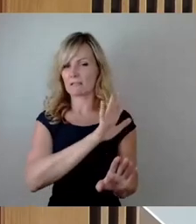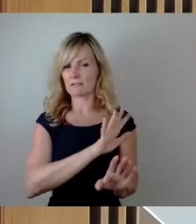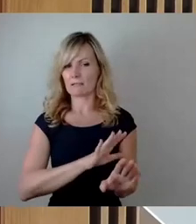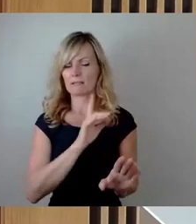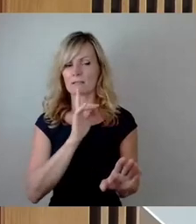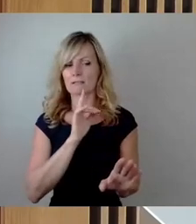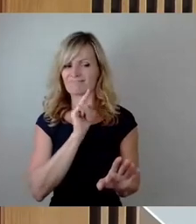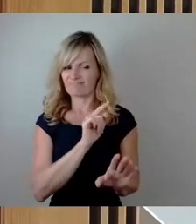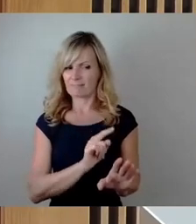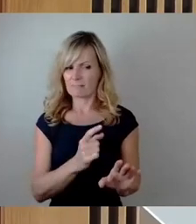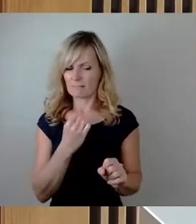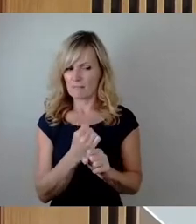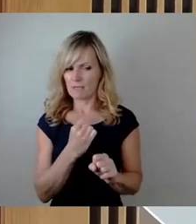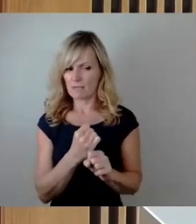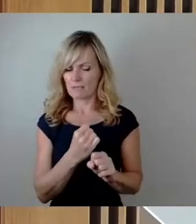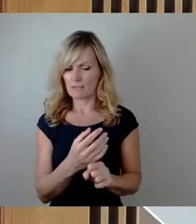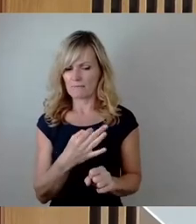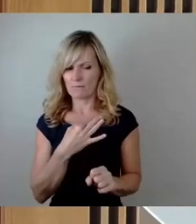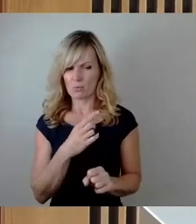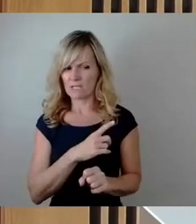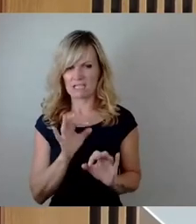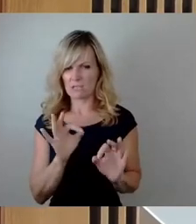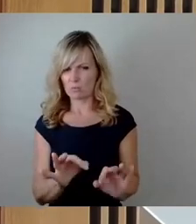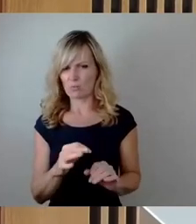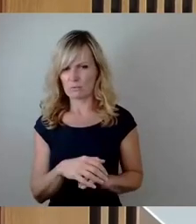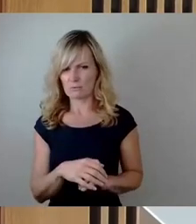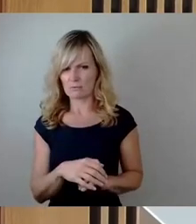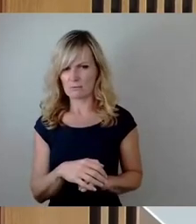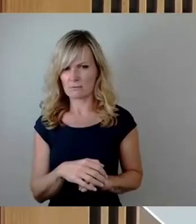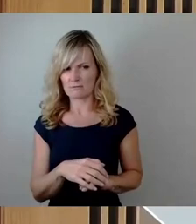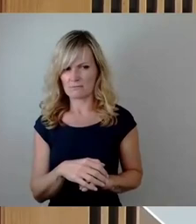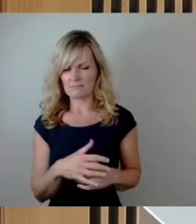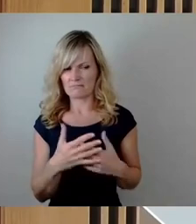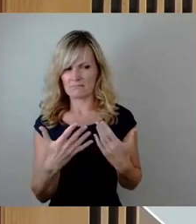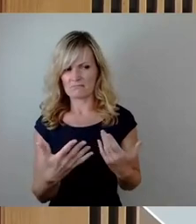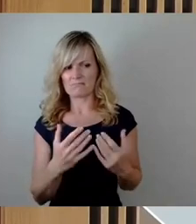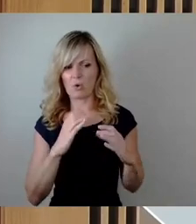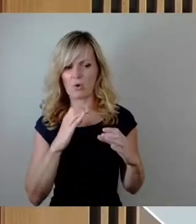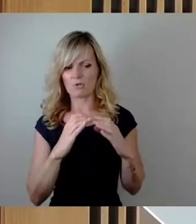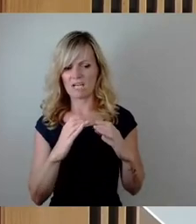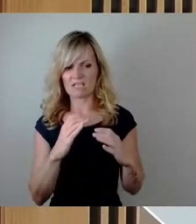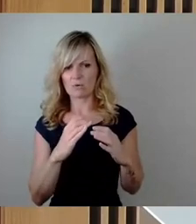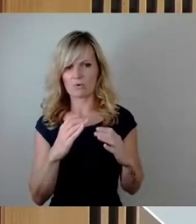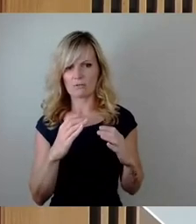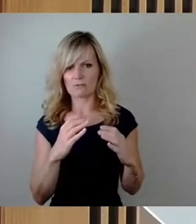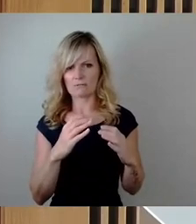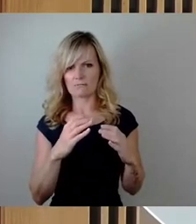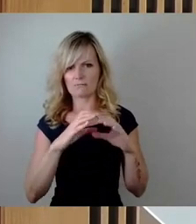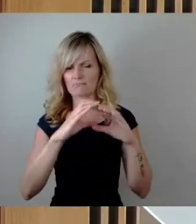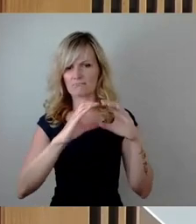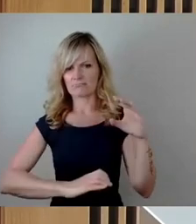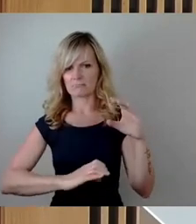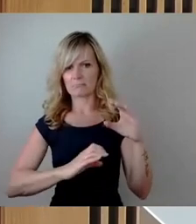Sachen macht, die uns gar nicht gut tun, und es gibt da gar keine Kommunikation. Und vielleicht stimmt das ja gar nicht, aber man hat so den